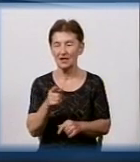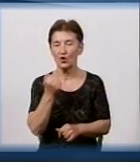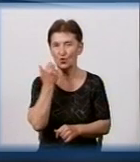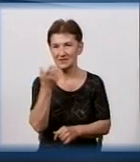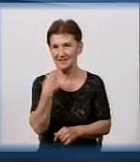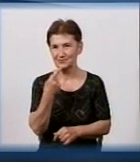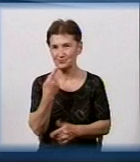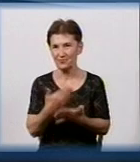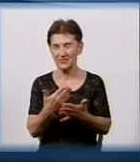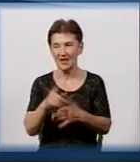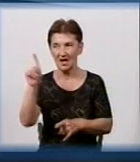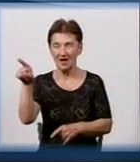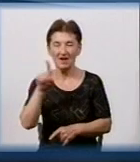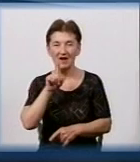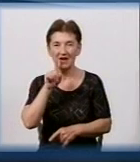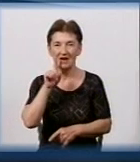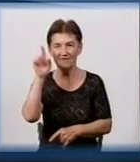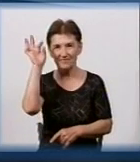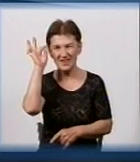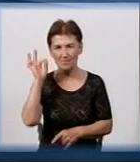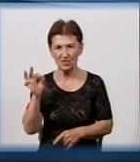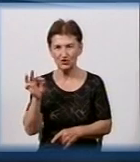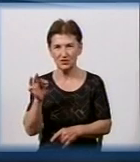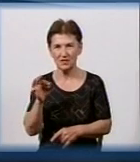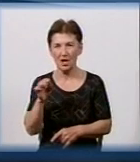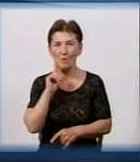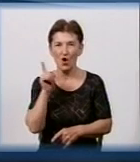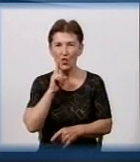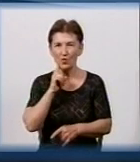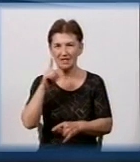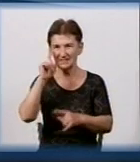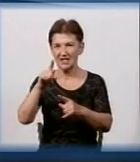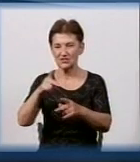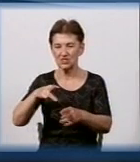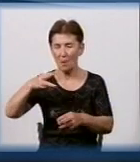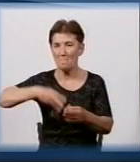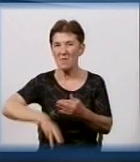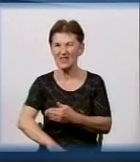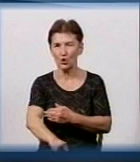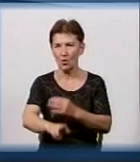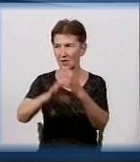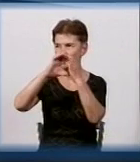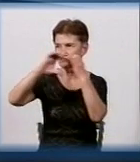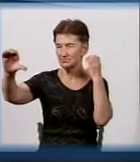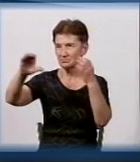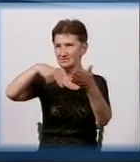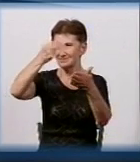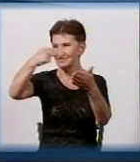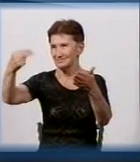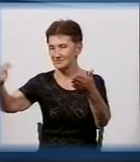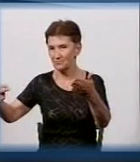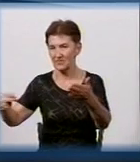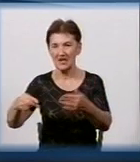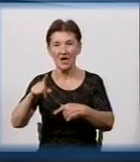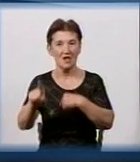молодь розфарбувала один з вагонів метро, а метрополітен зафарбував цей вагон. Наступного разу він знову був